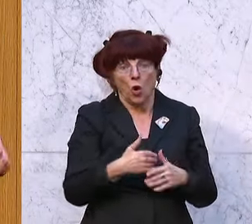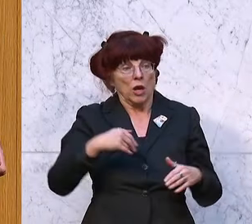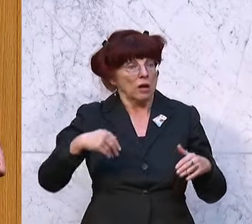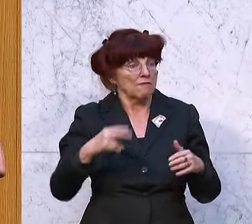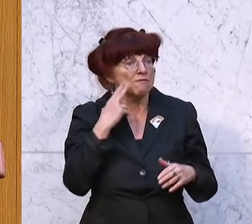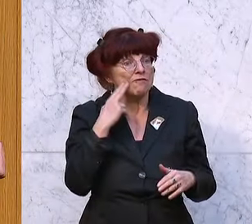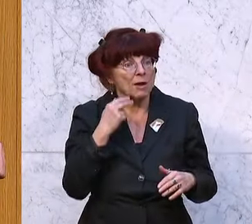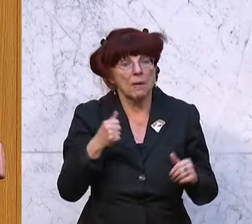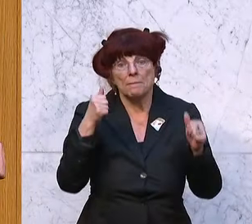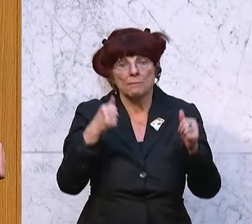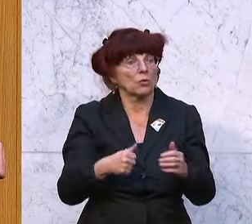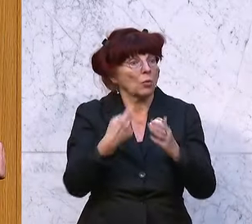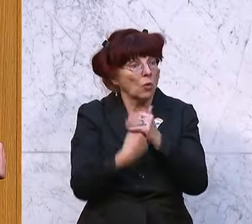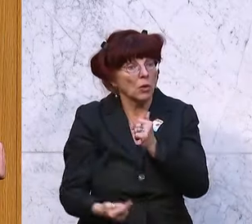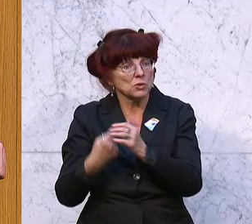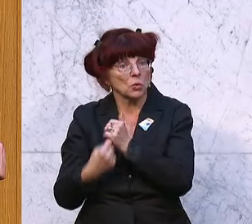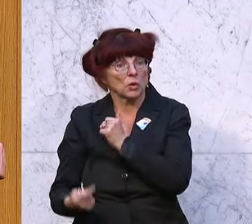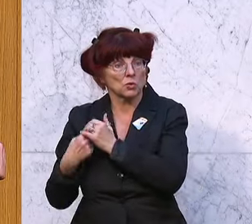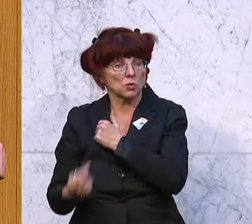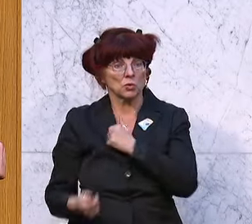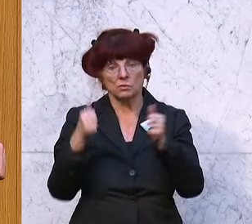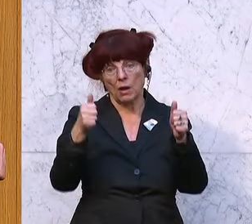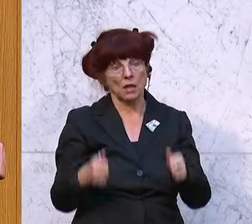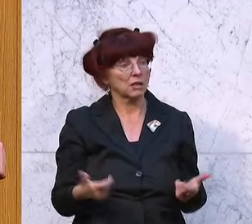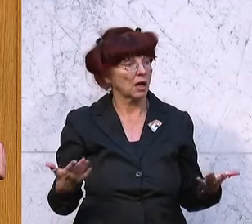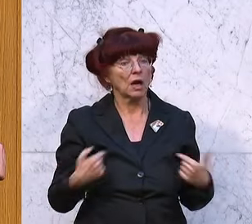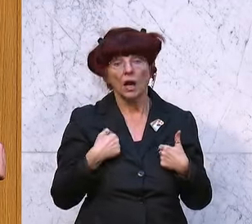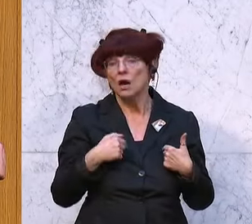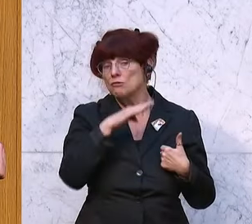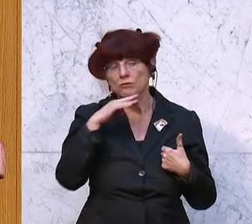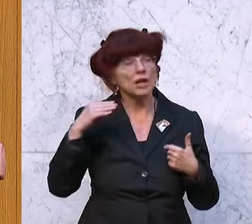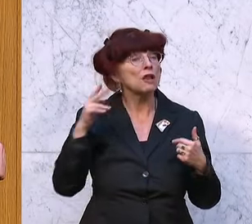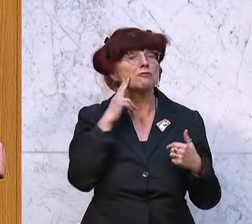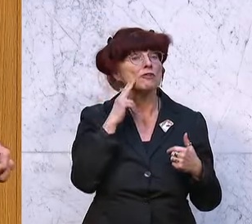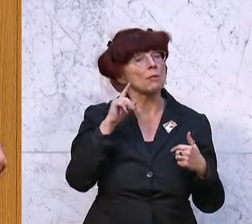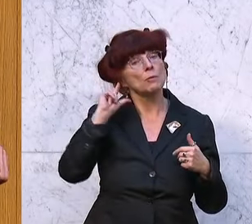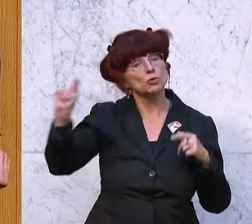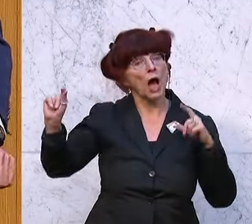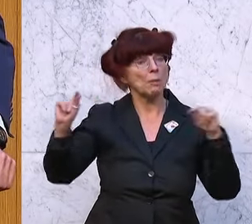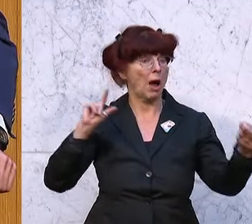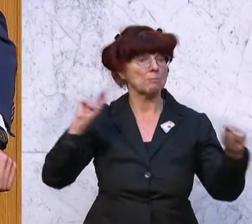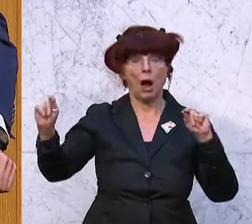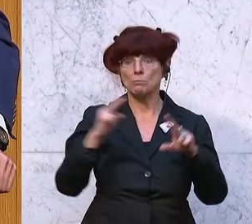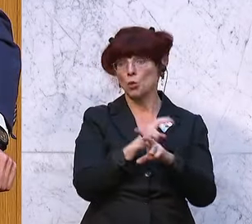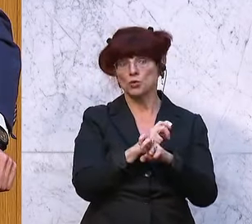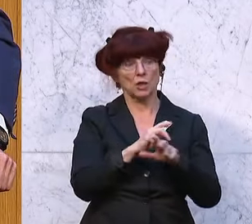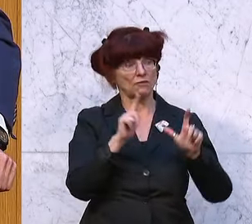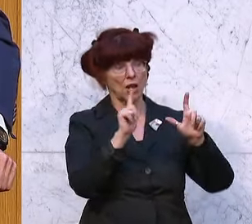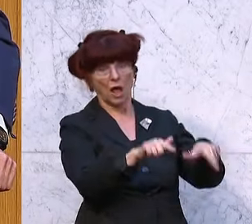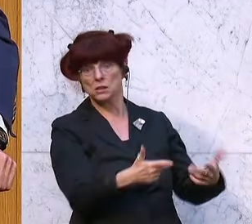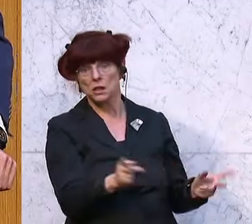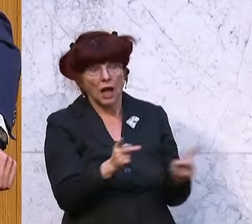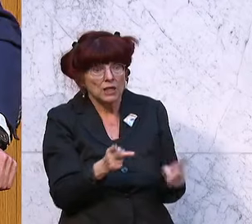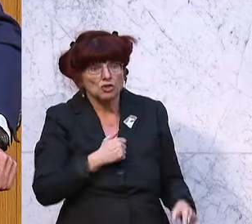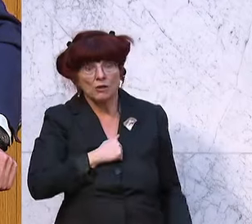jeden Tag kommen andere Firmen daher und sagen, sie wandern ab, weil es in Österreich nicht mehr geht. Und was das alles bedeutet, das können Sie sich